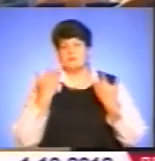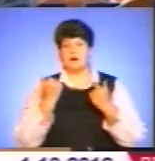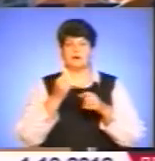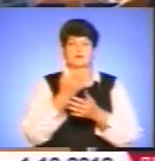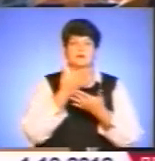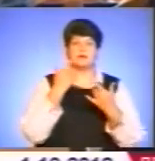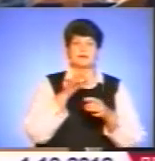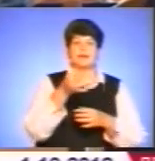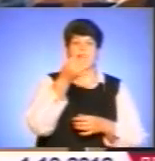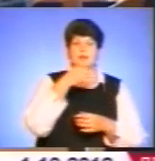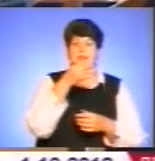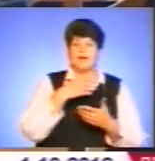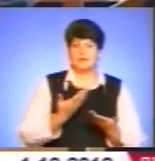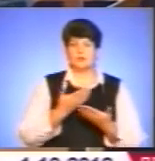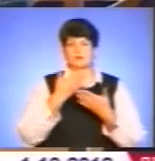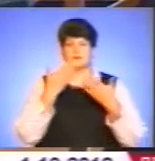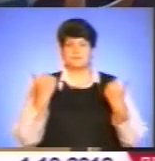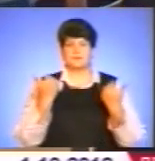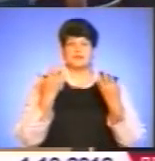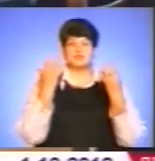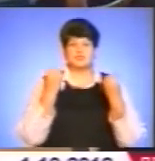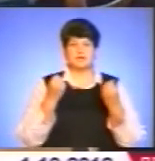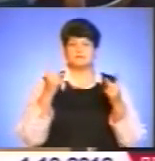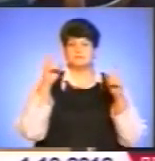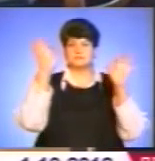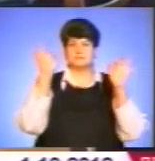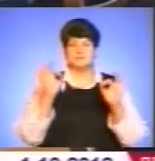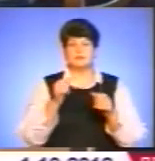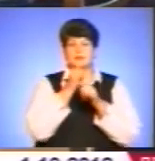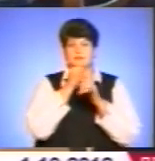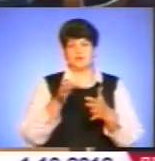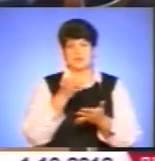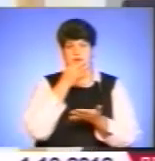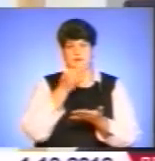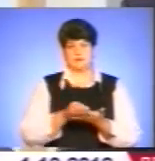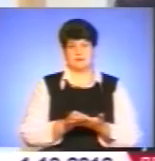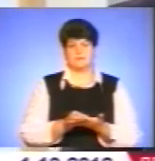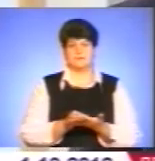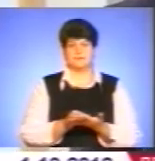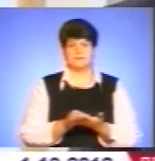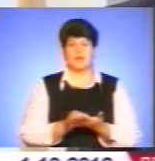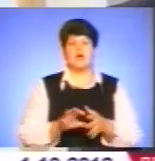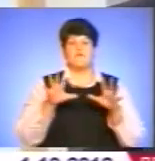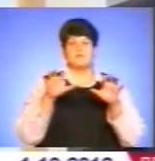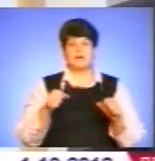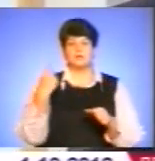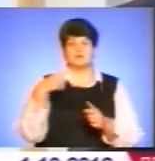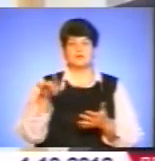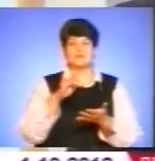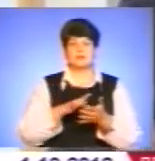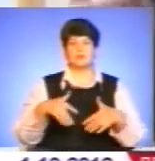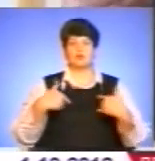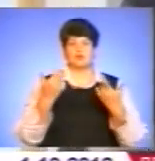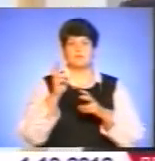таблеток, так що тут ще гарантовано, не можна нічого сказати. Влада обласного центру пропонує